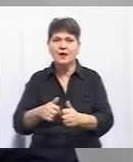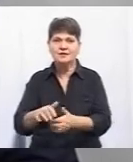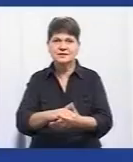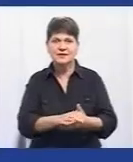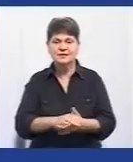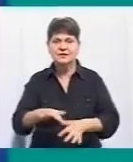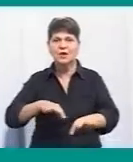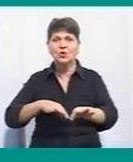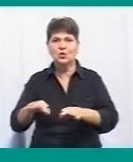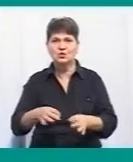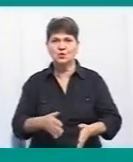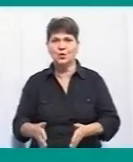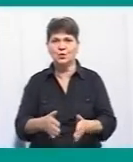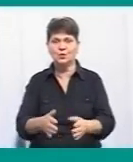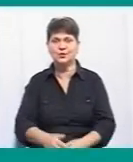руху.